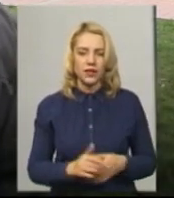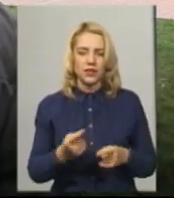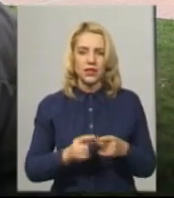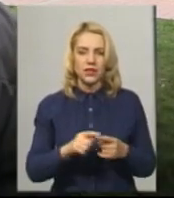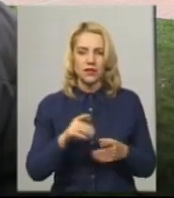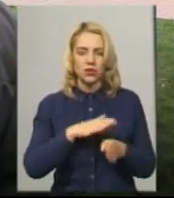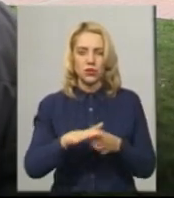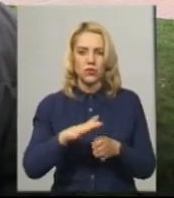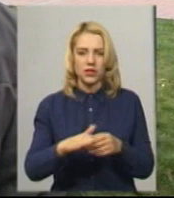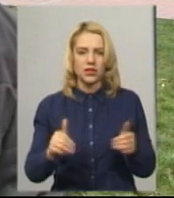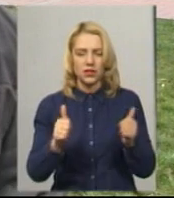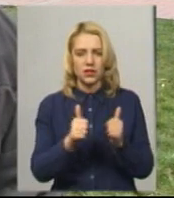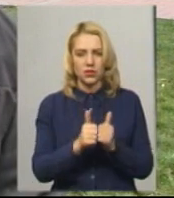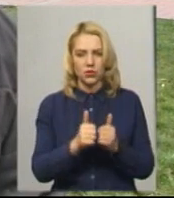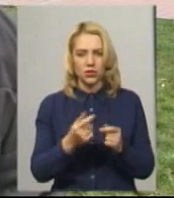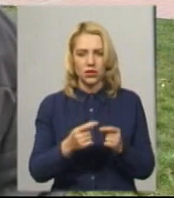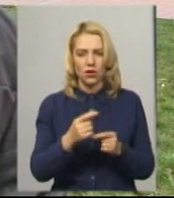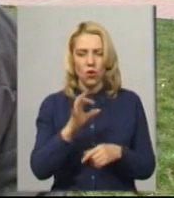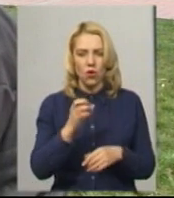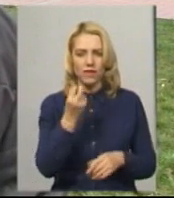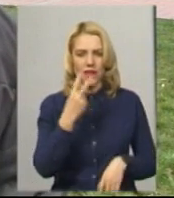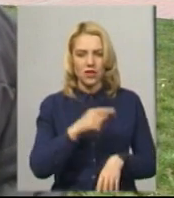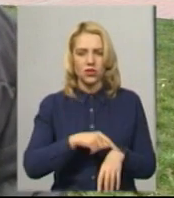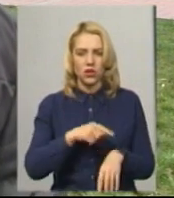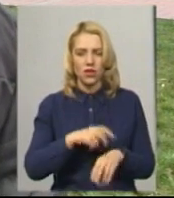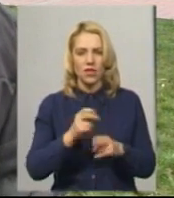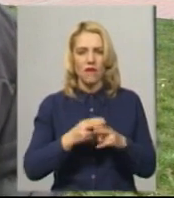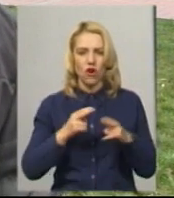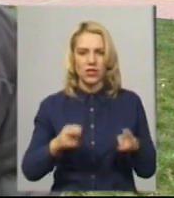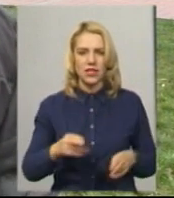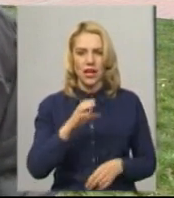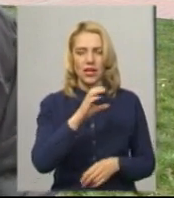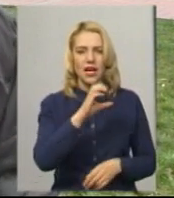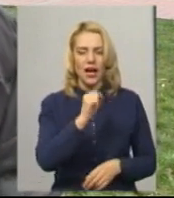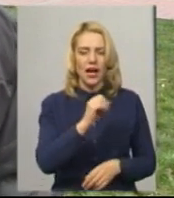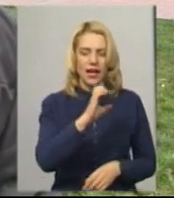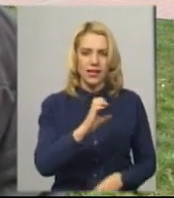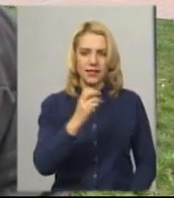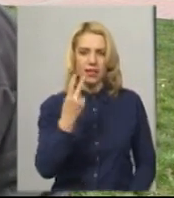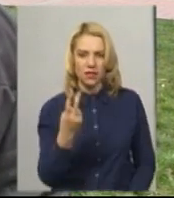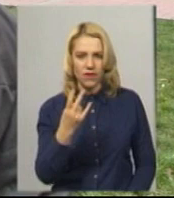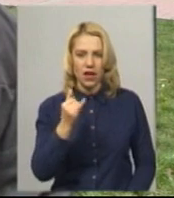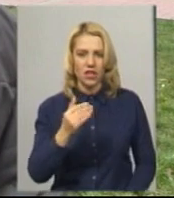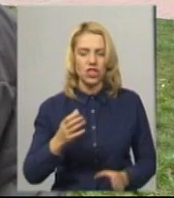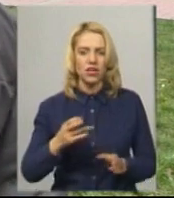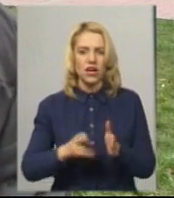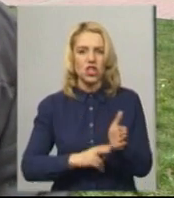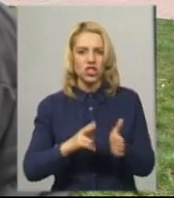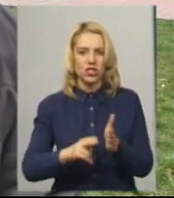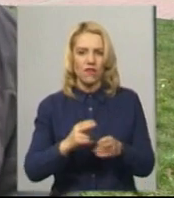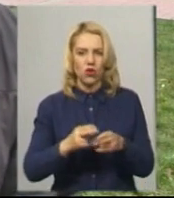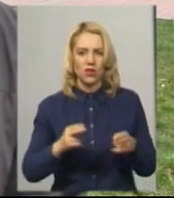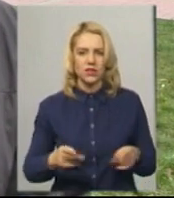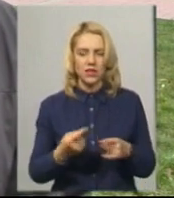І це відбувається кожен житвер о 15-й годині на вокзалі номер 2 і ЖД вокзалі. Ми це все реалізуємо по новому великому проєкту, який